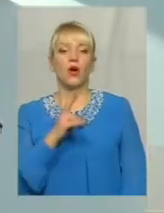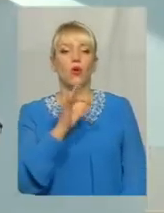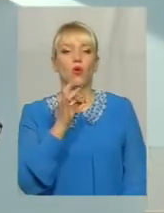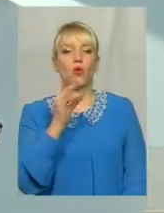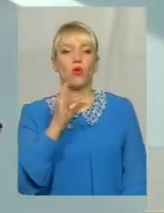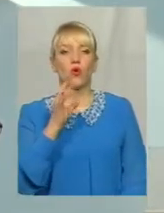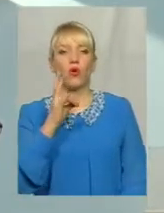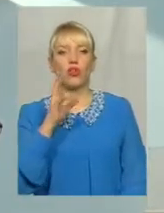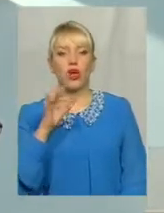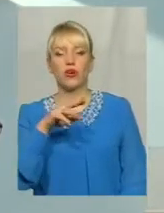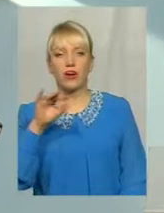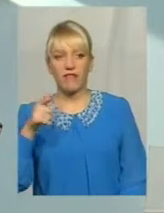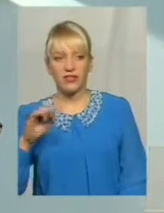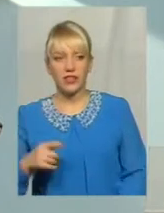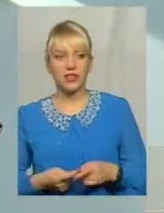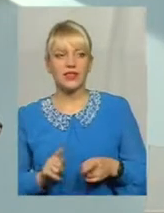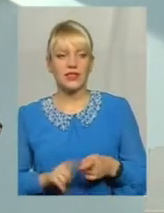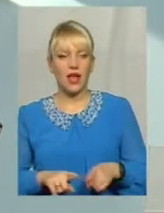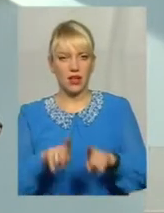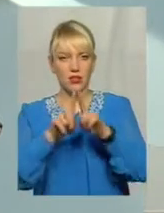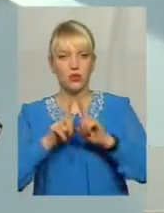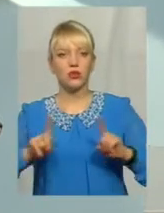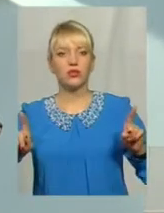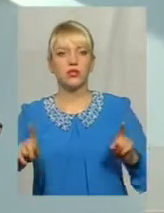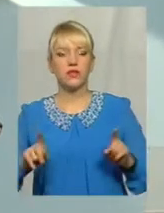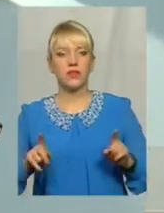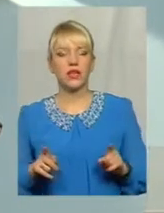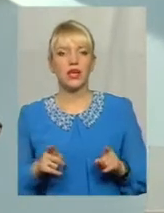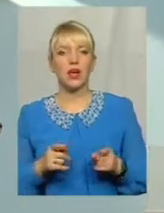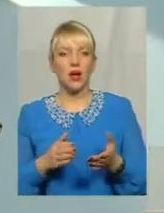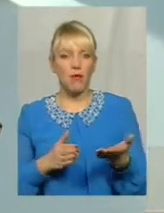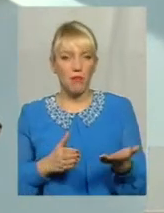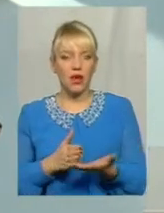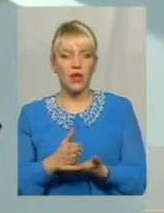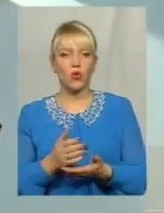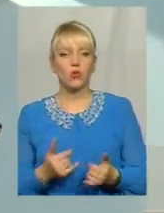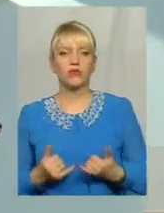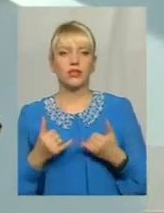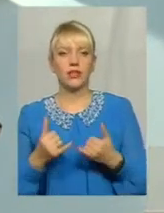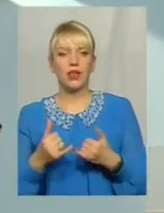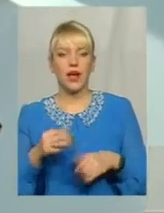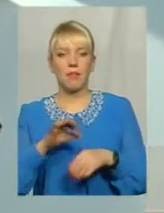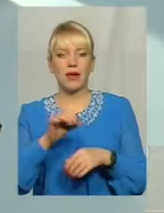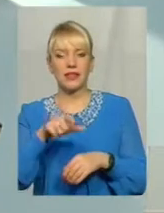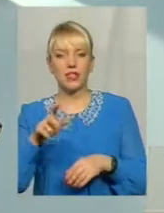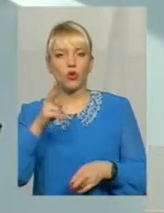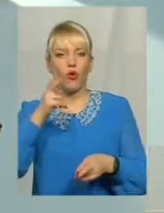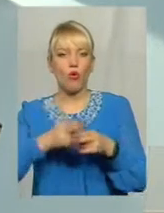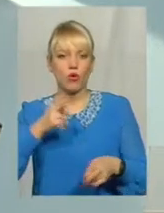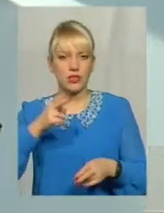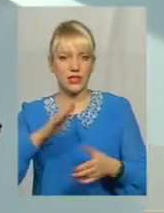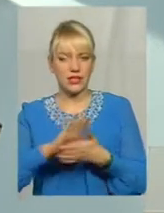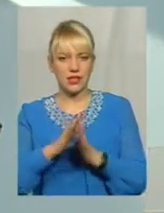ексклюзивний діагностичний прийом для ішемічної хвороби серця І для пацієнтів з гострими станами в кардіології інфаркти